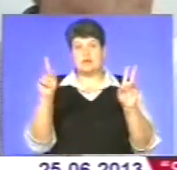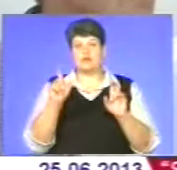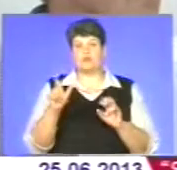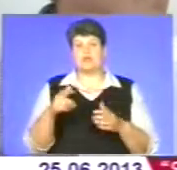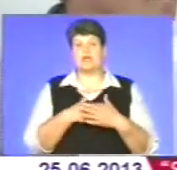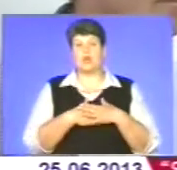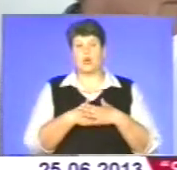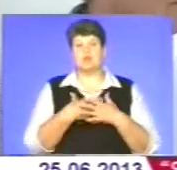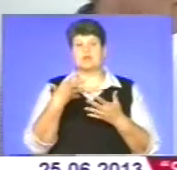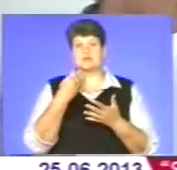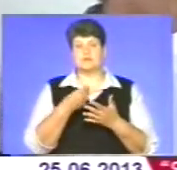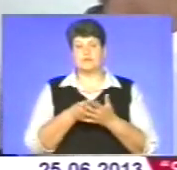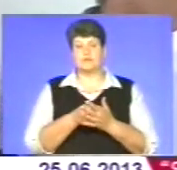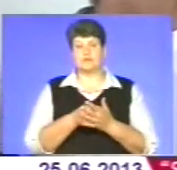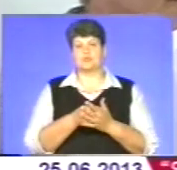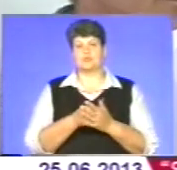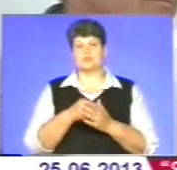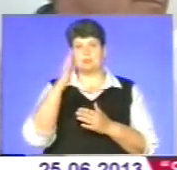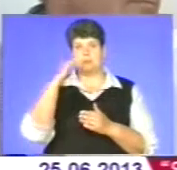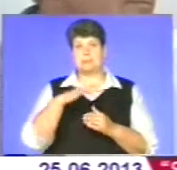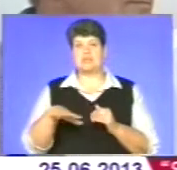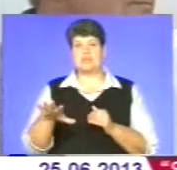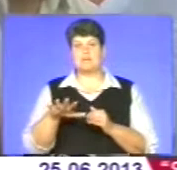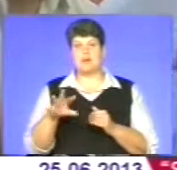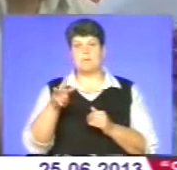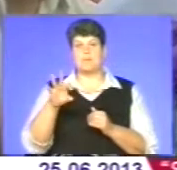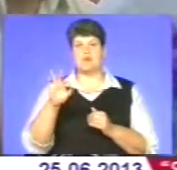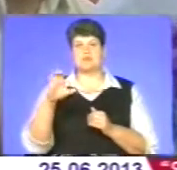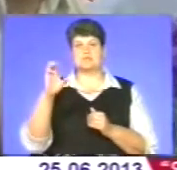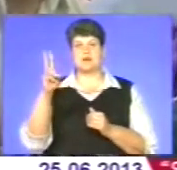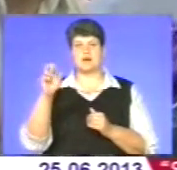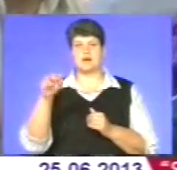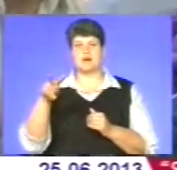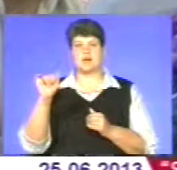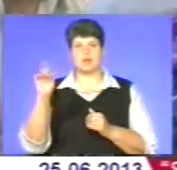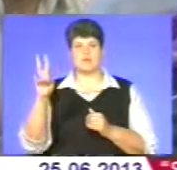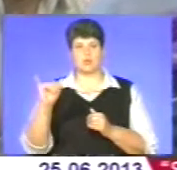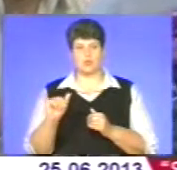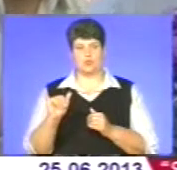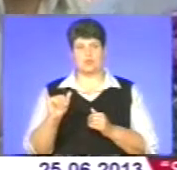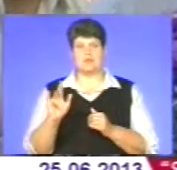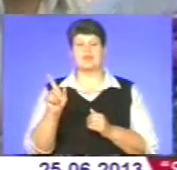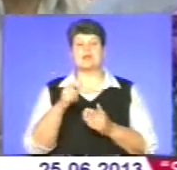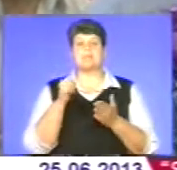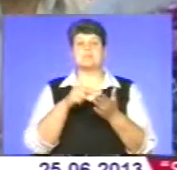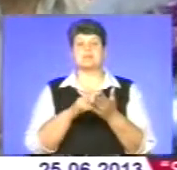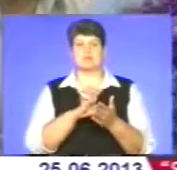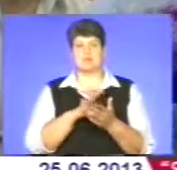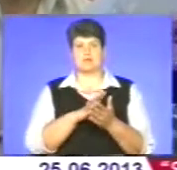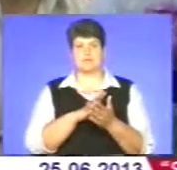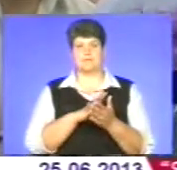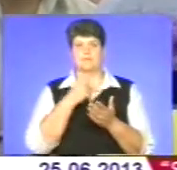свою маловідцівщину, яка так любить свою мускалівку. Яка мета була? Показати Івана